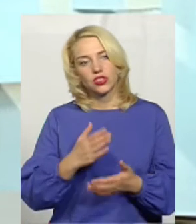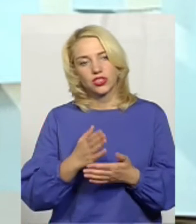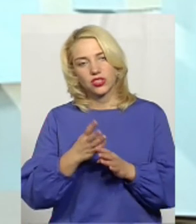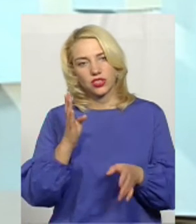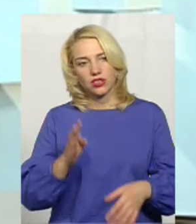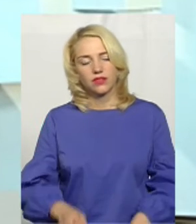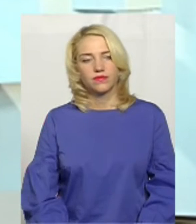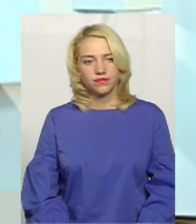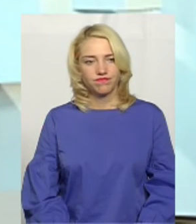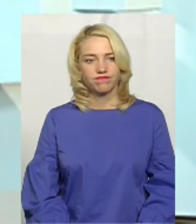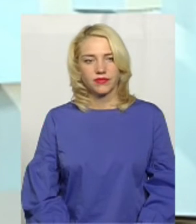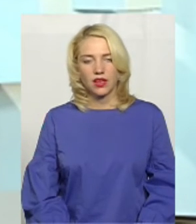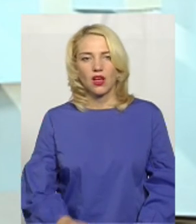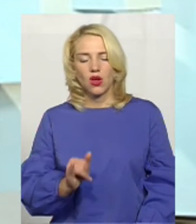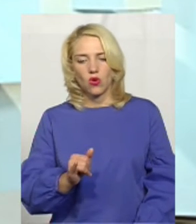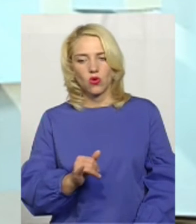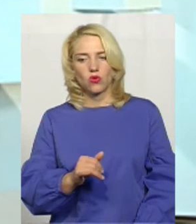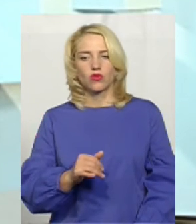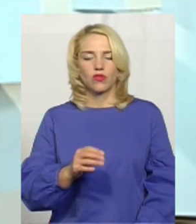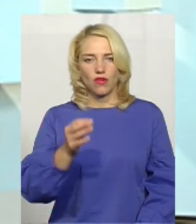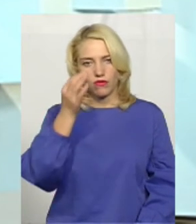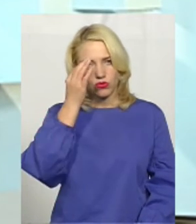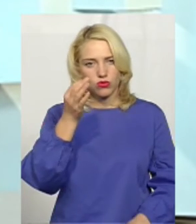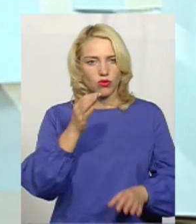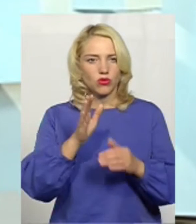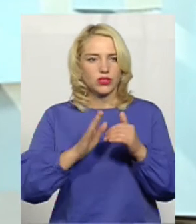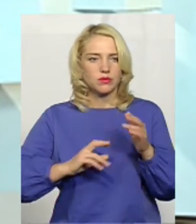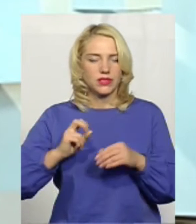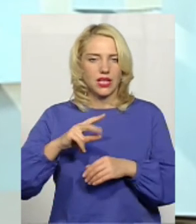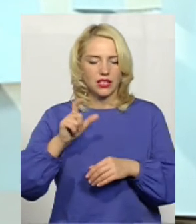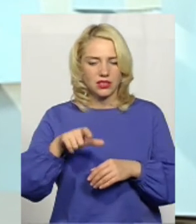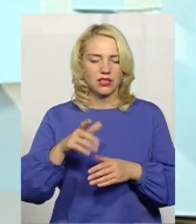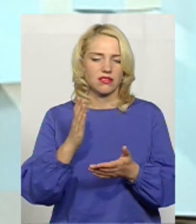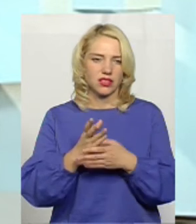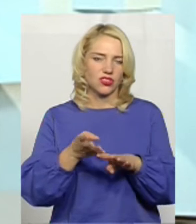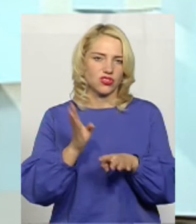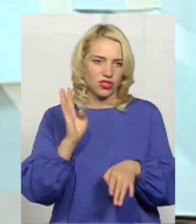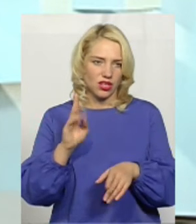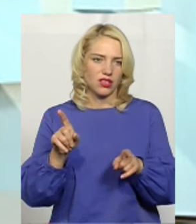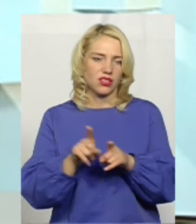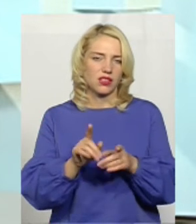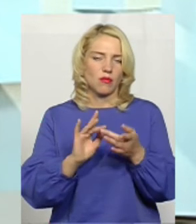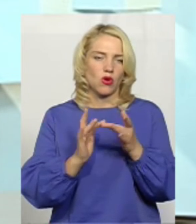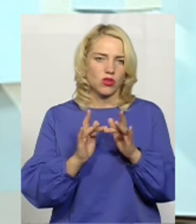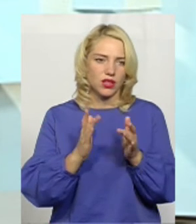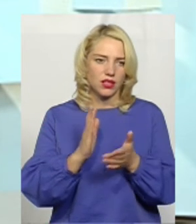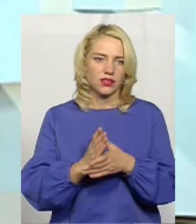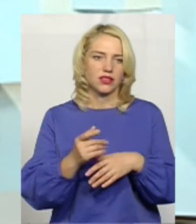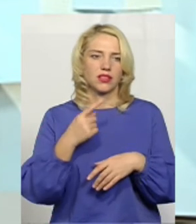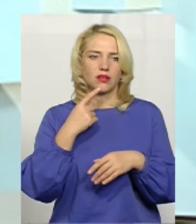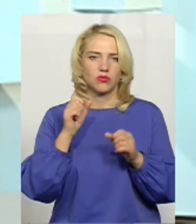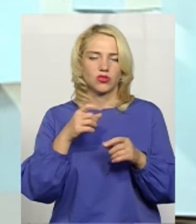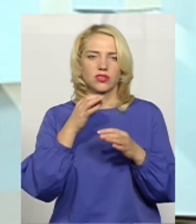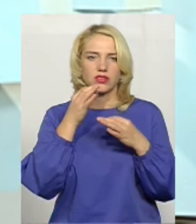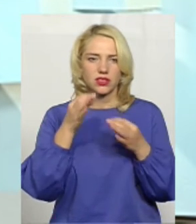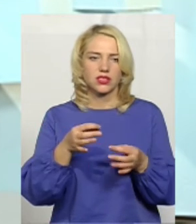черги? Ні, черга. Вузького спеціаліста поліклінічної служби так само є черга, так само є онлайн. Можу сказати, що